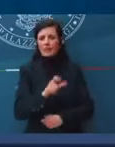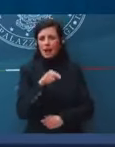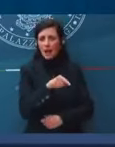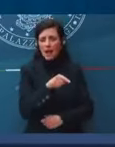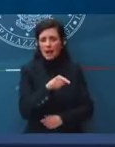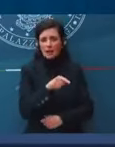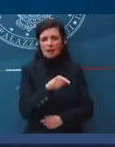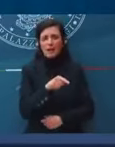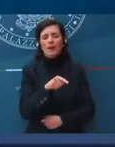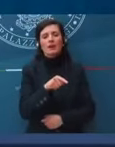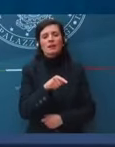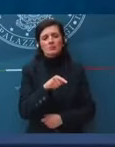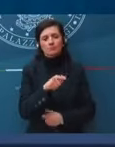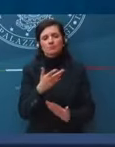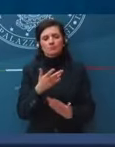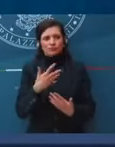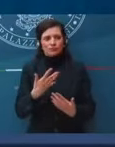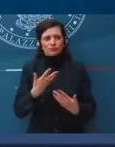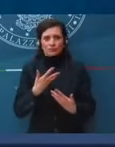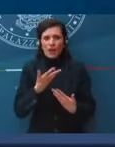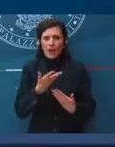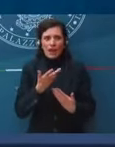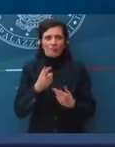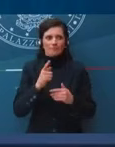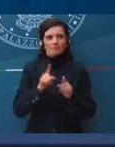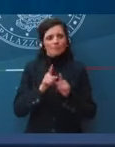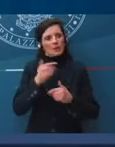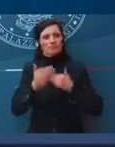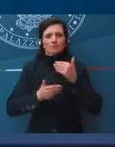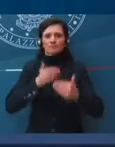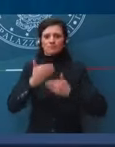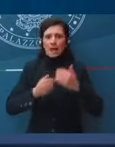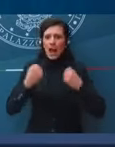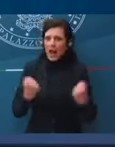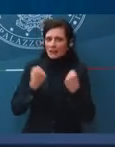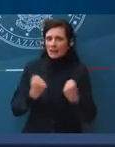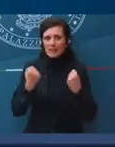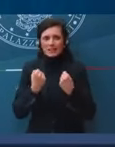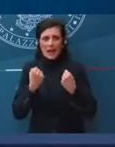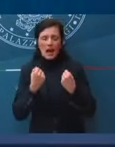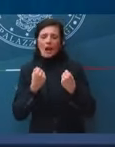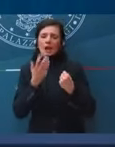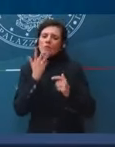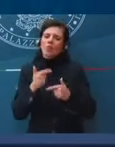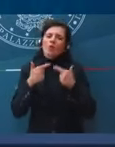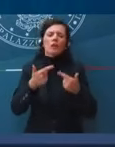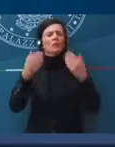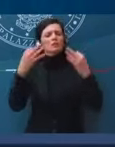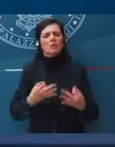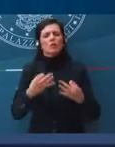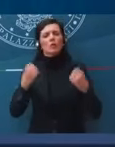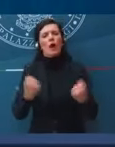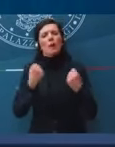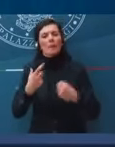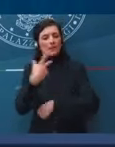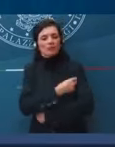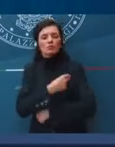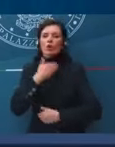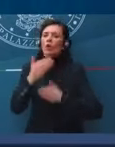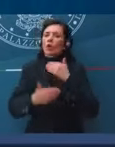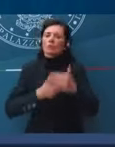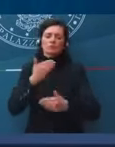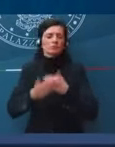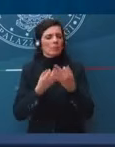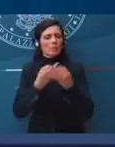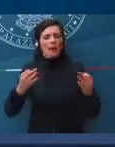grande fermento, in grande attività per assicurare che la campagna di vaccinazione proceda, proceda alla